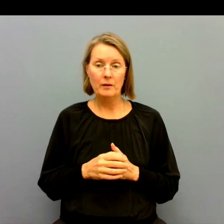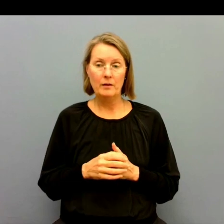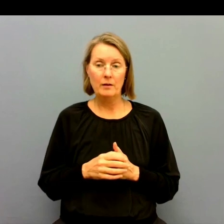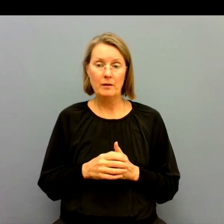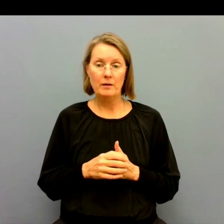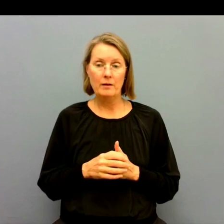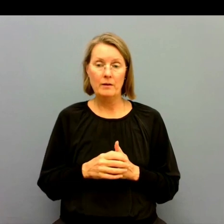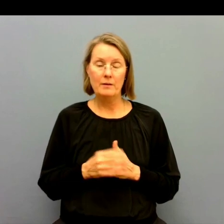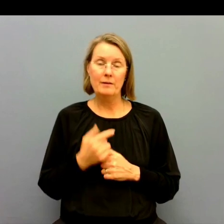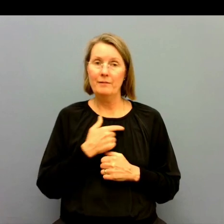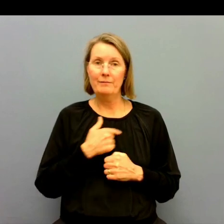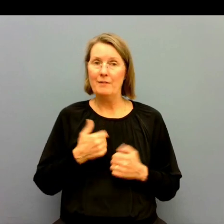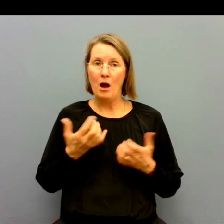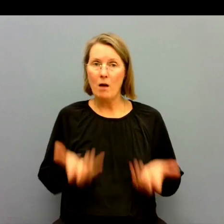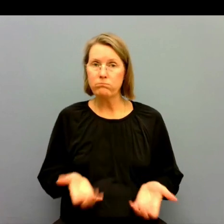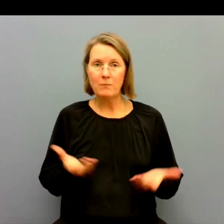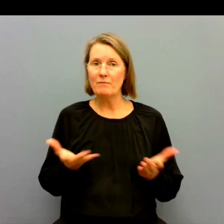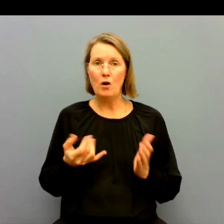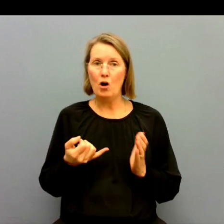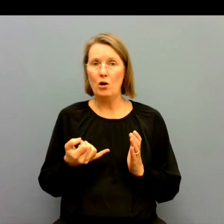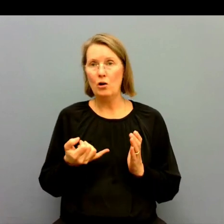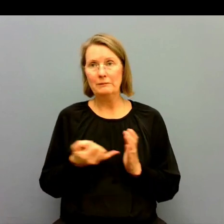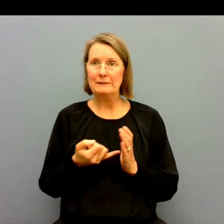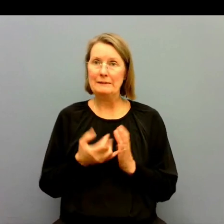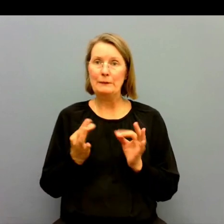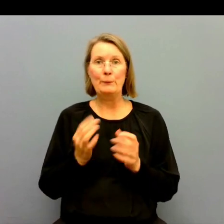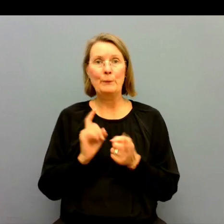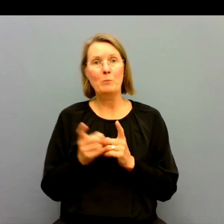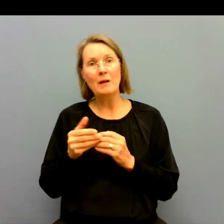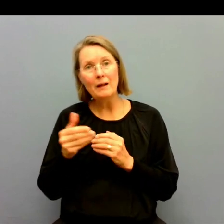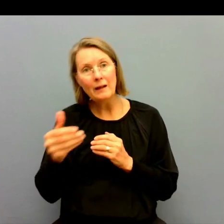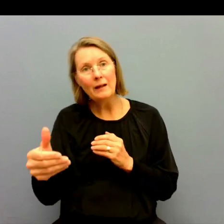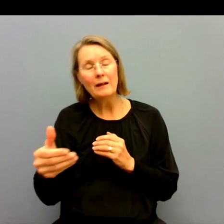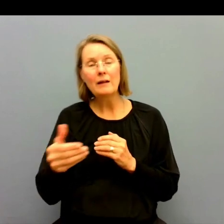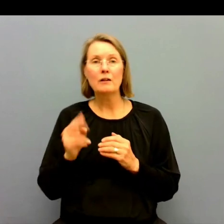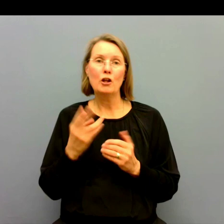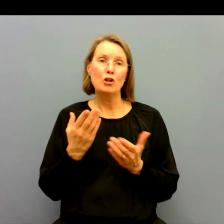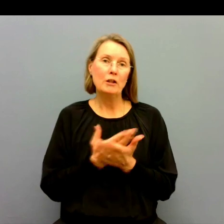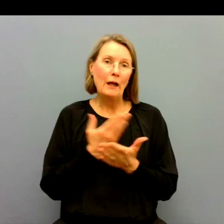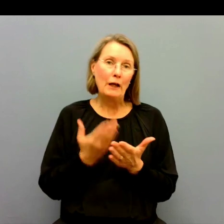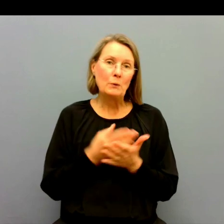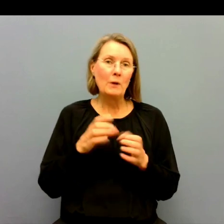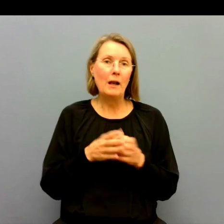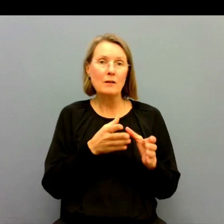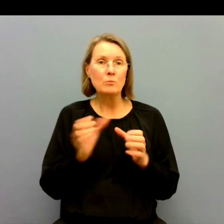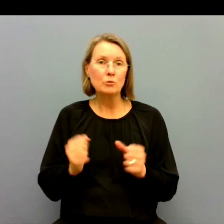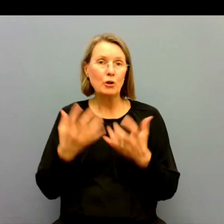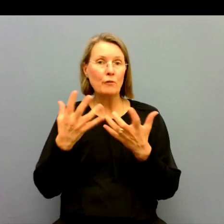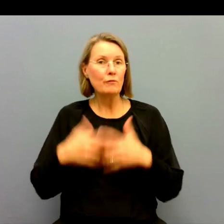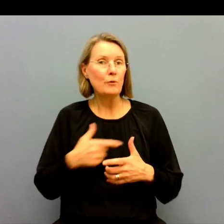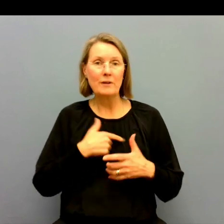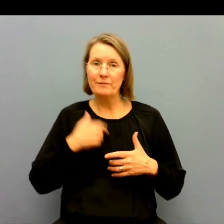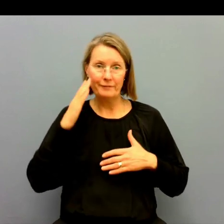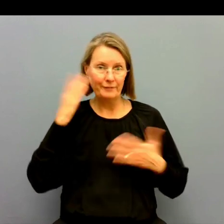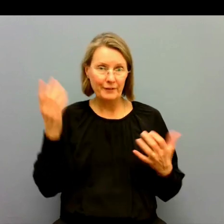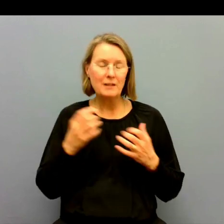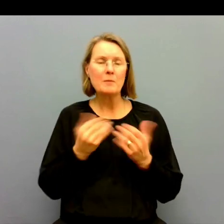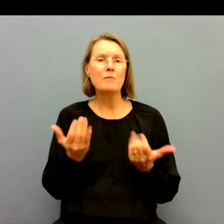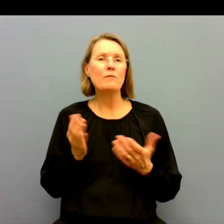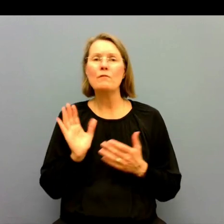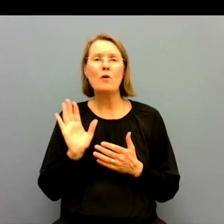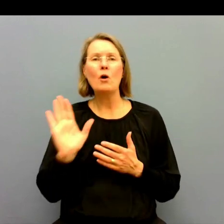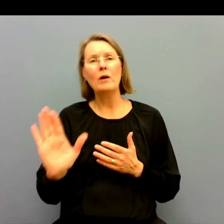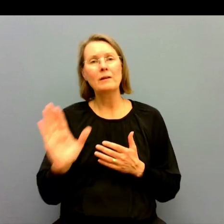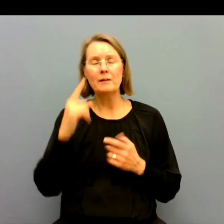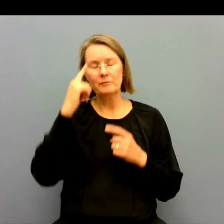Nu vet vi ju inte exakt vad som kommer hända framåt och hur den här nya nationella samordningen ska fungera och sådär. Men